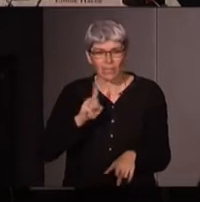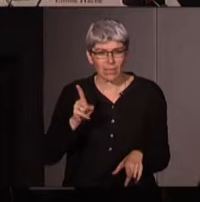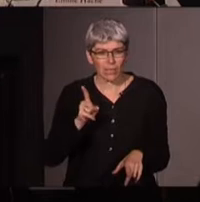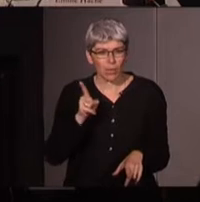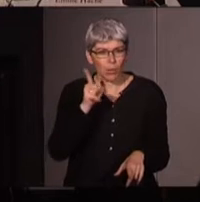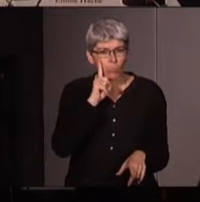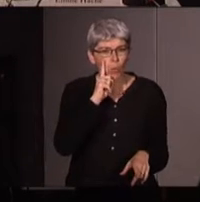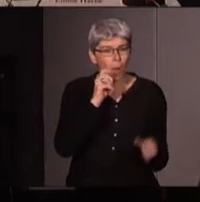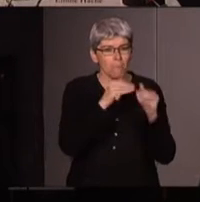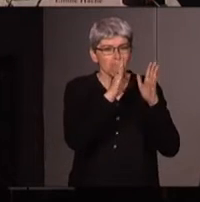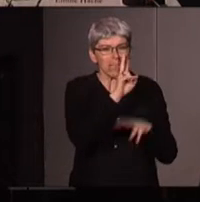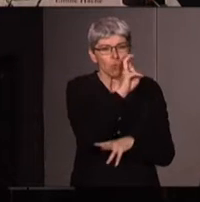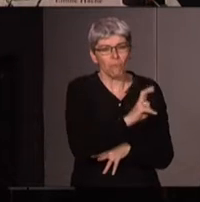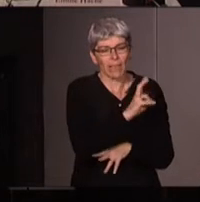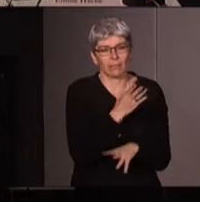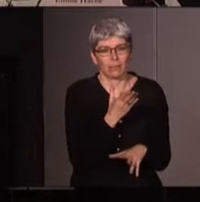bring home ecology